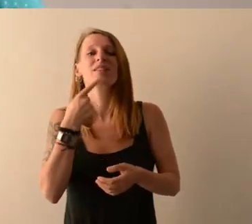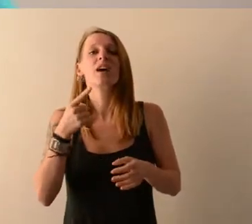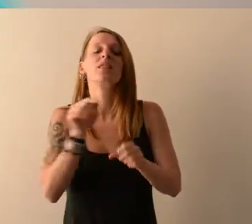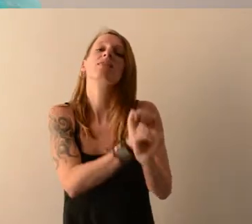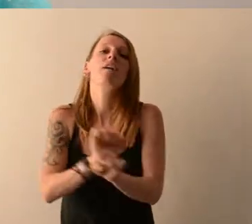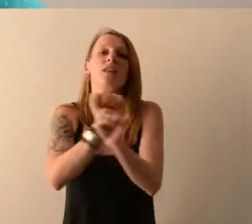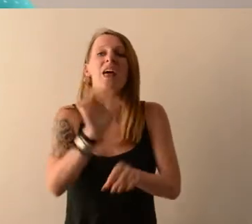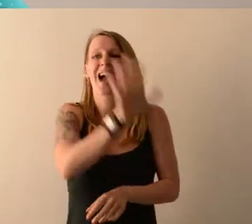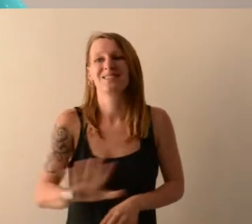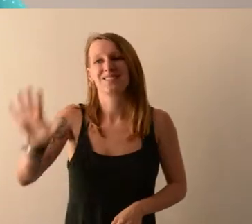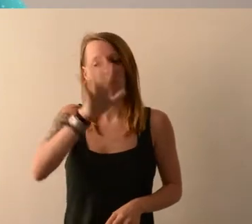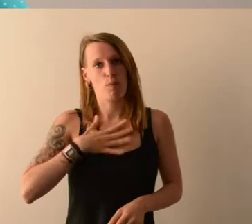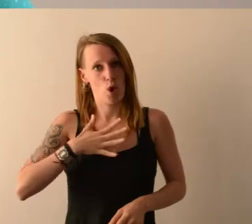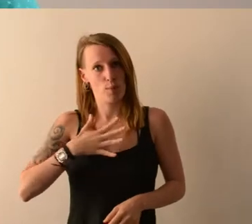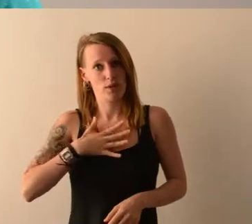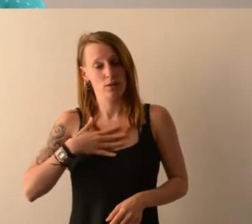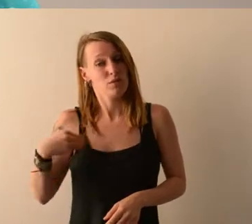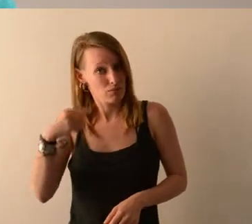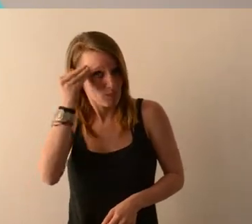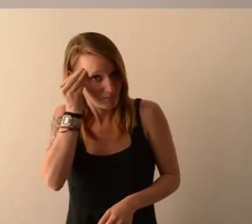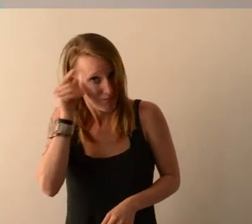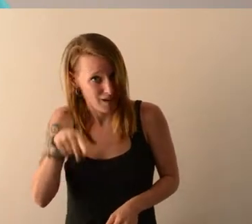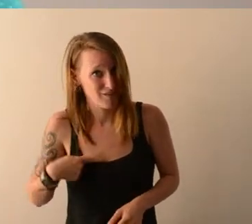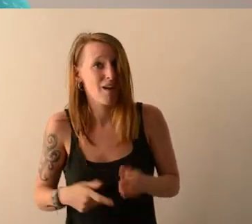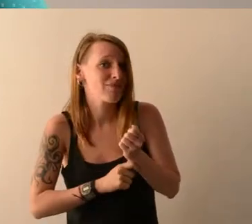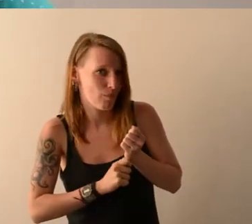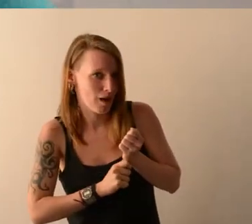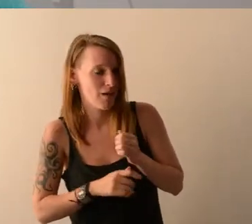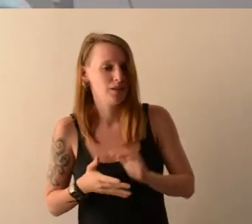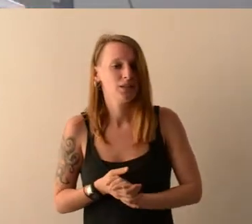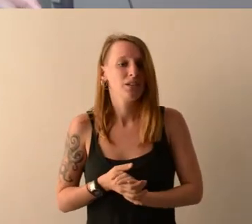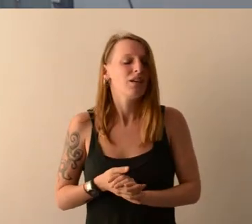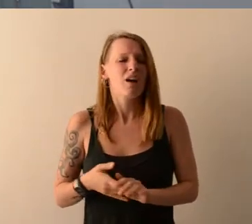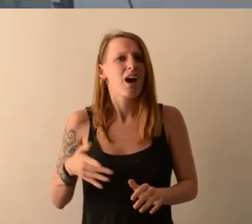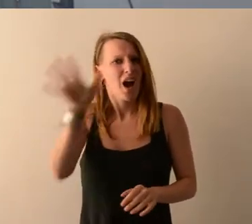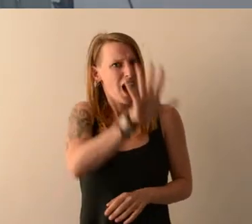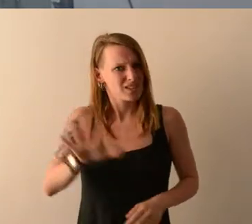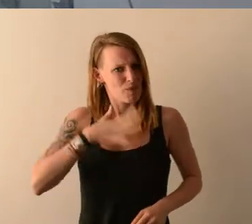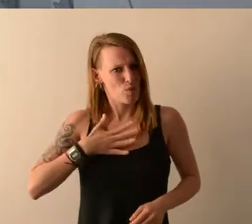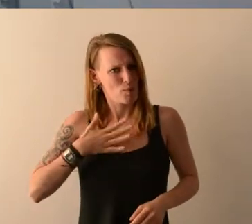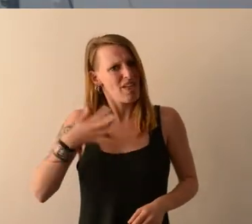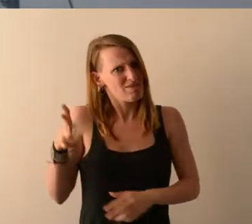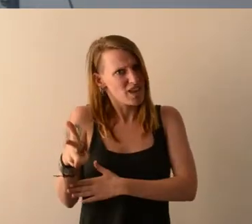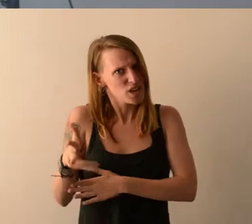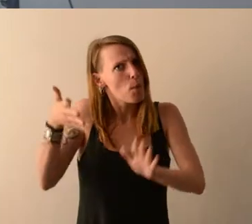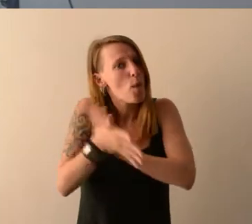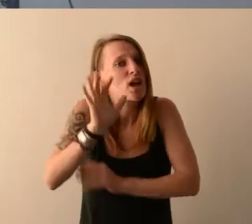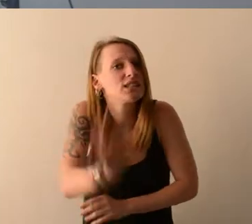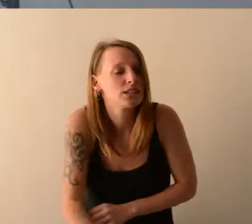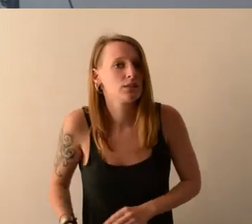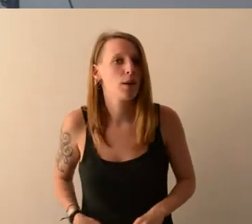millor que els altres. Jo crec que això és una trampa. El dret a l'estat propi és un dret perquè sí, però utilitzar aquesta idea que som més